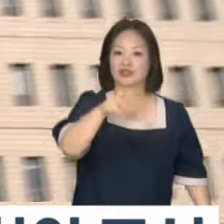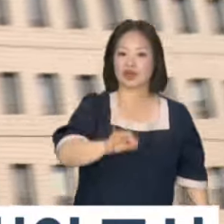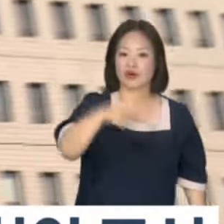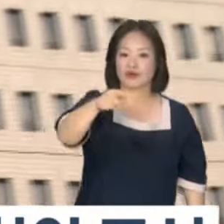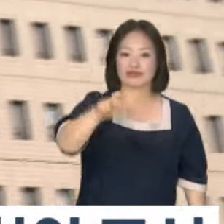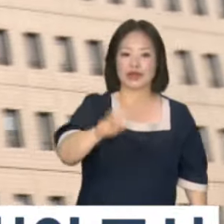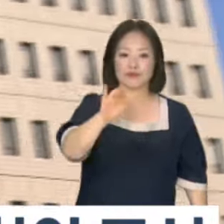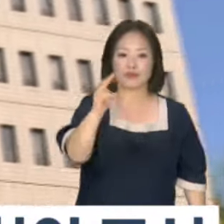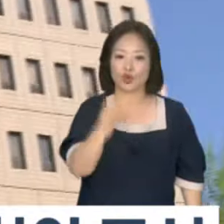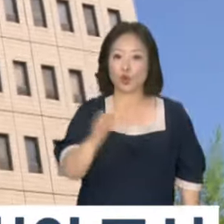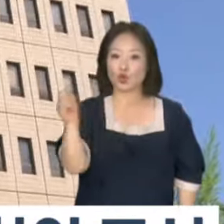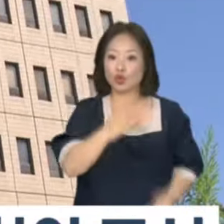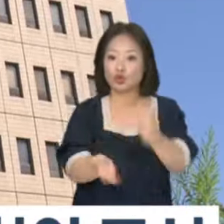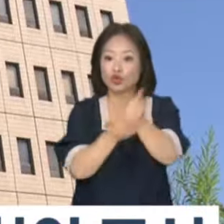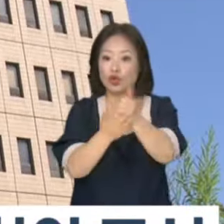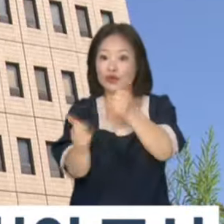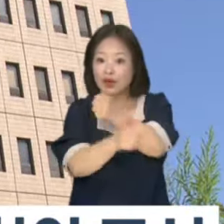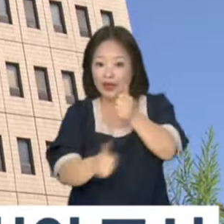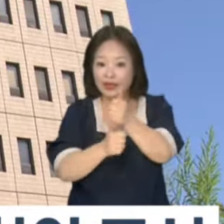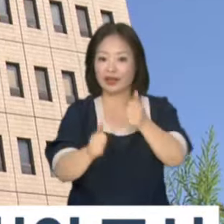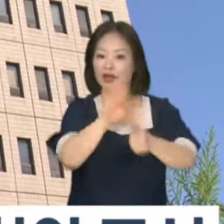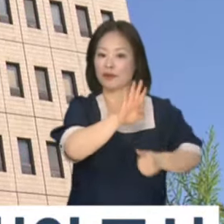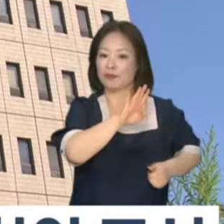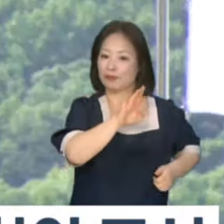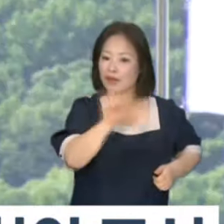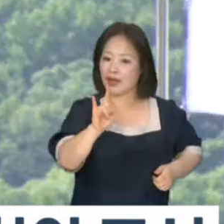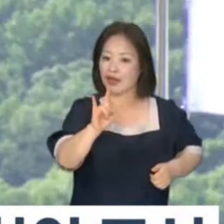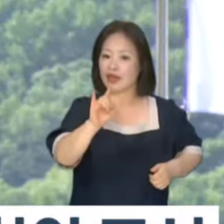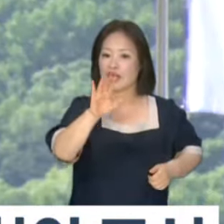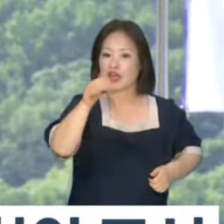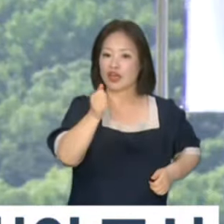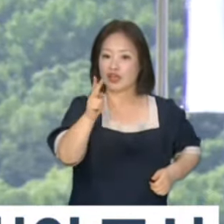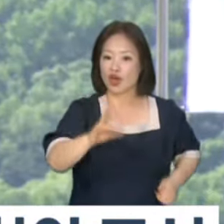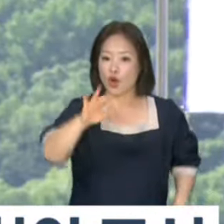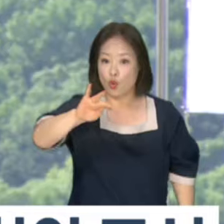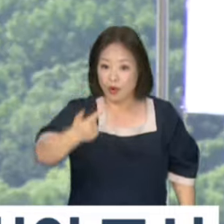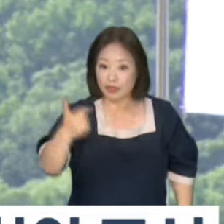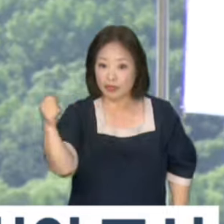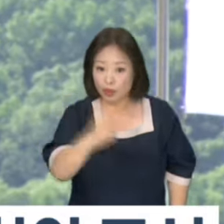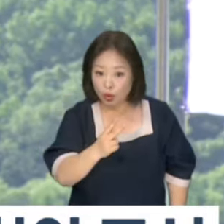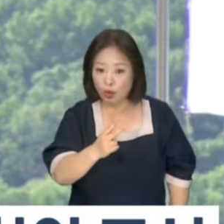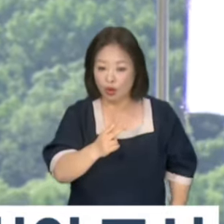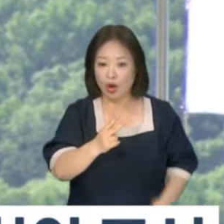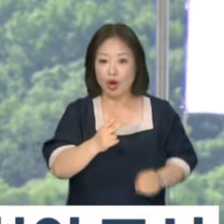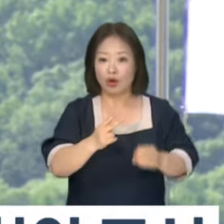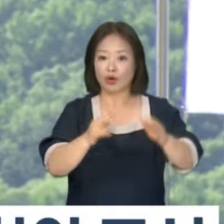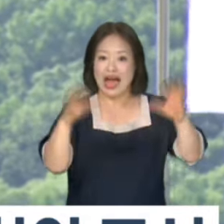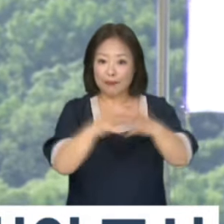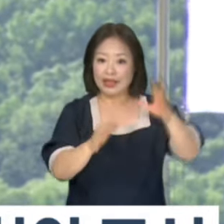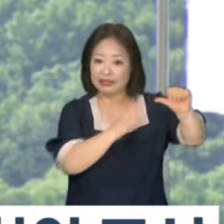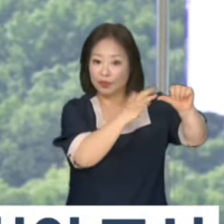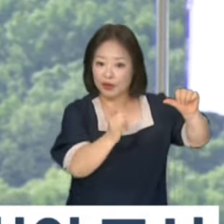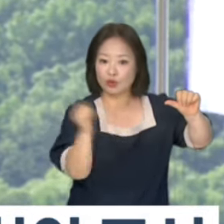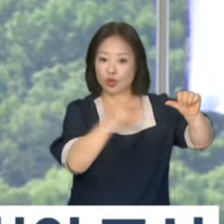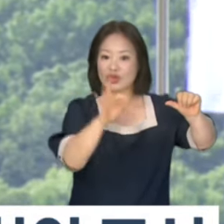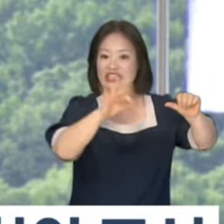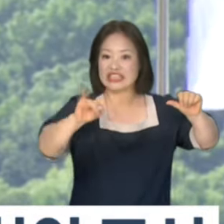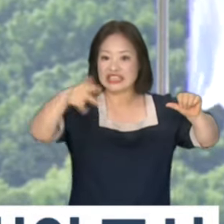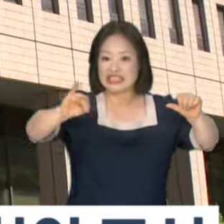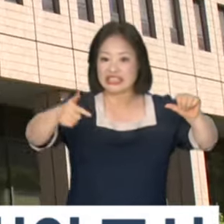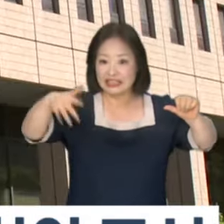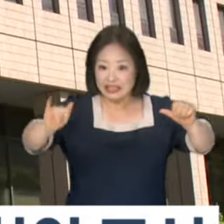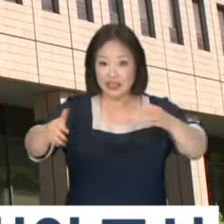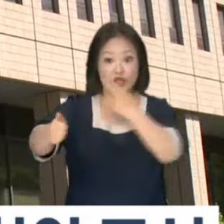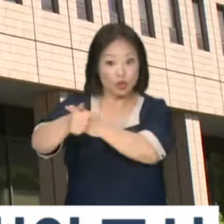위촉하고, 추천위에는 배형원 법원 행정처 차장 등 당연직 위원 5명과 이진기 성균관대